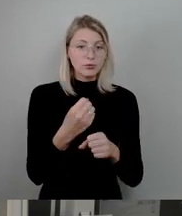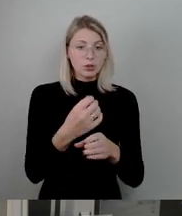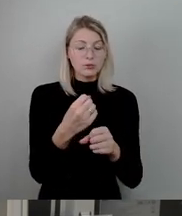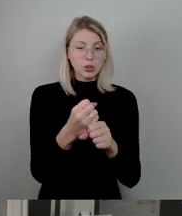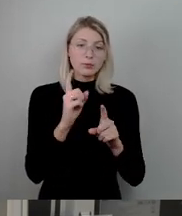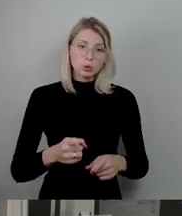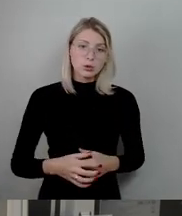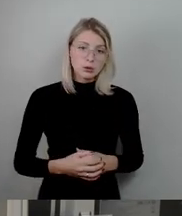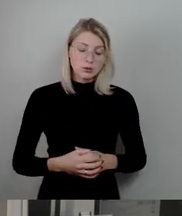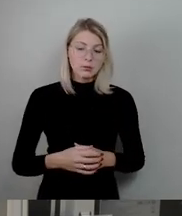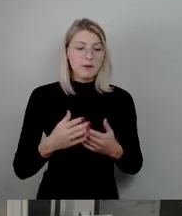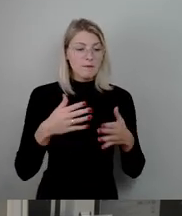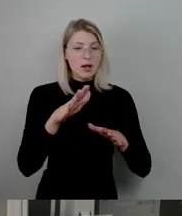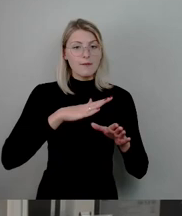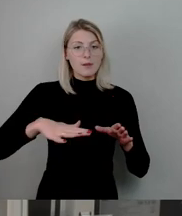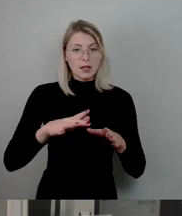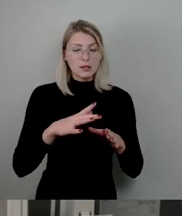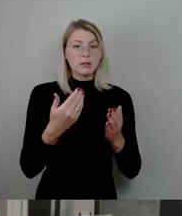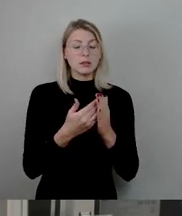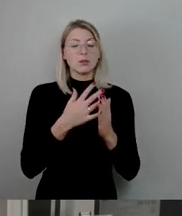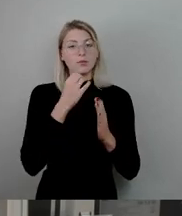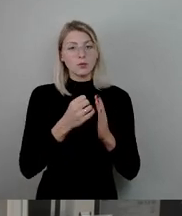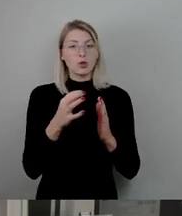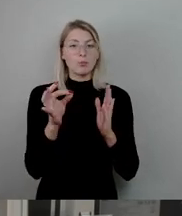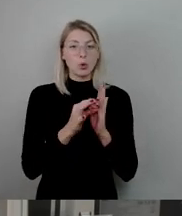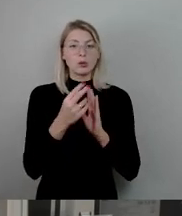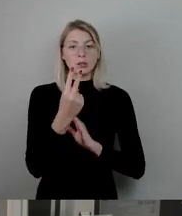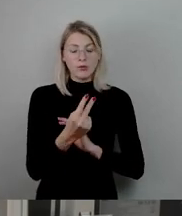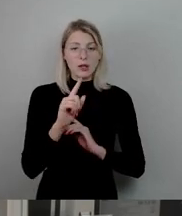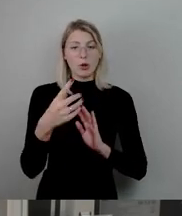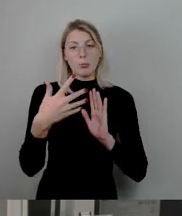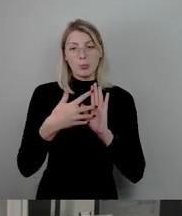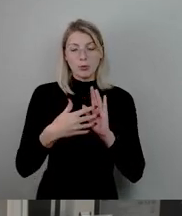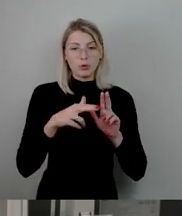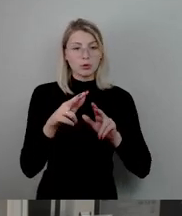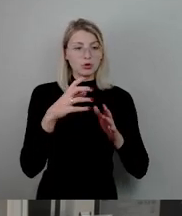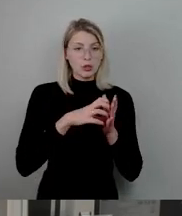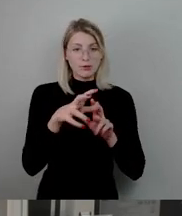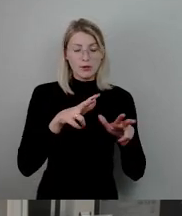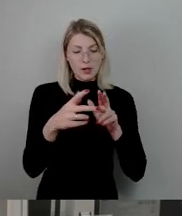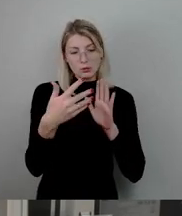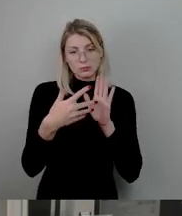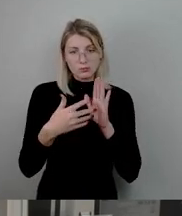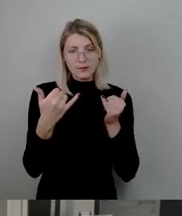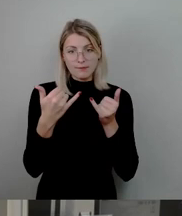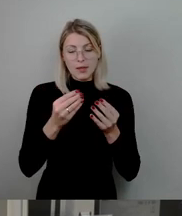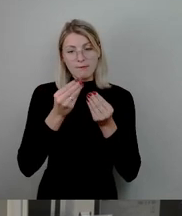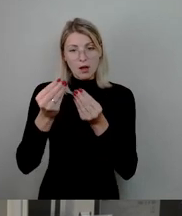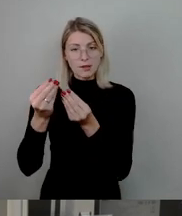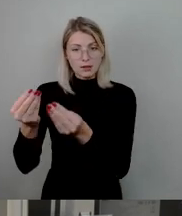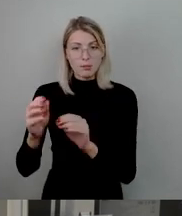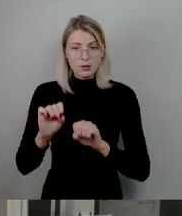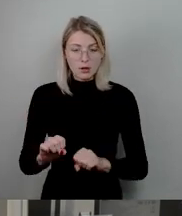nochmal dafür werben, dass man diesen Punkt 2 beschließt, dass die Stadtverletzung prüft, wie man das eben weitergeben kann. Und man muss einfach mal sagen, bei